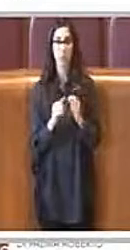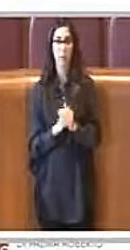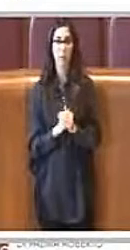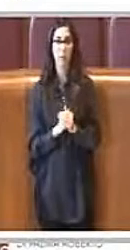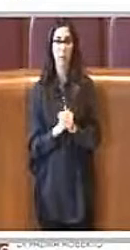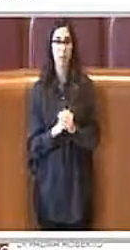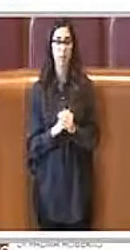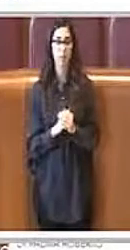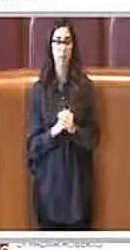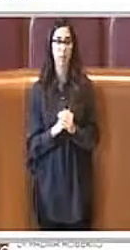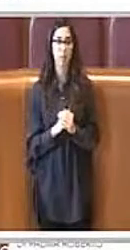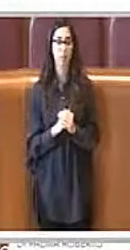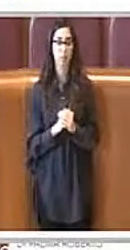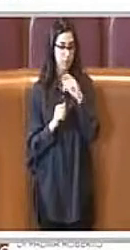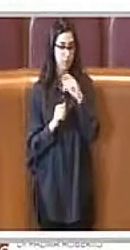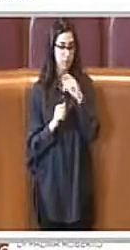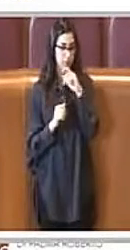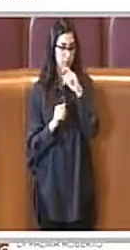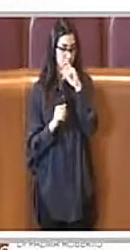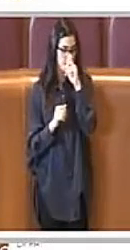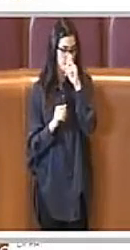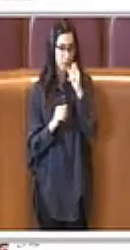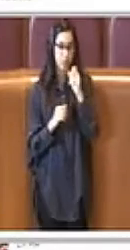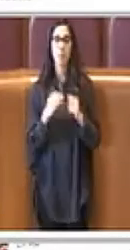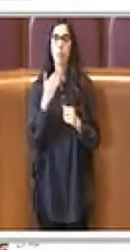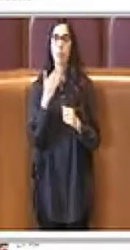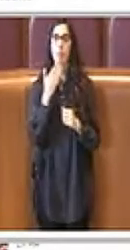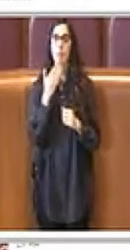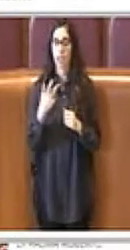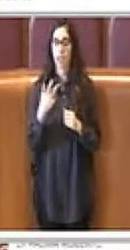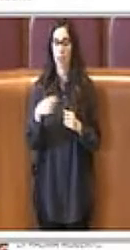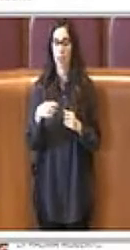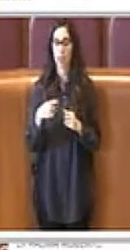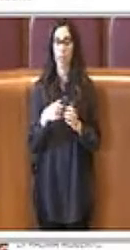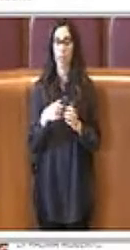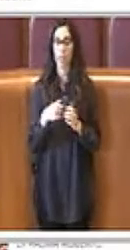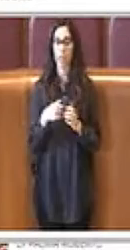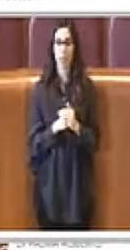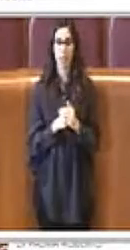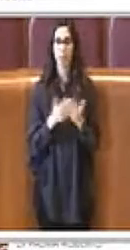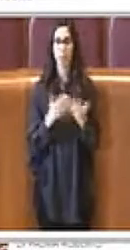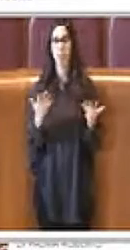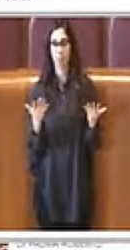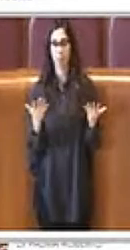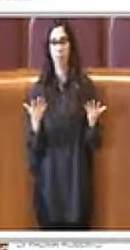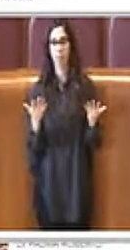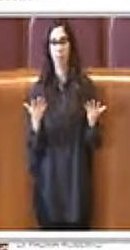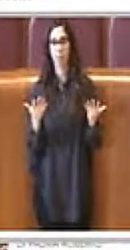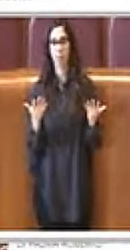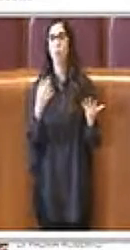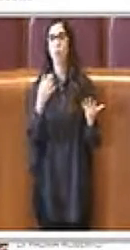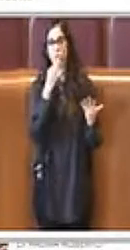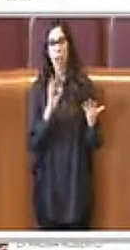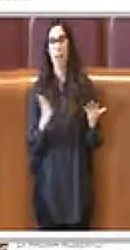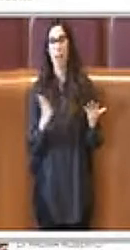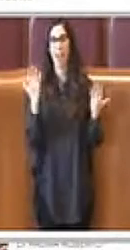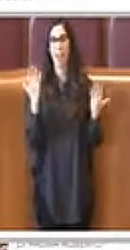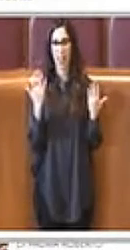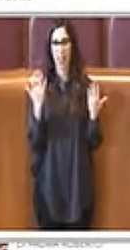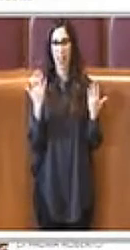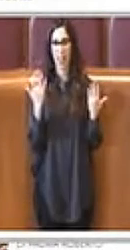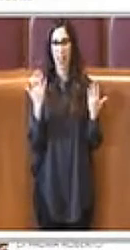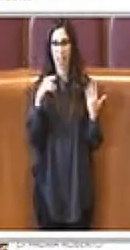Grazie Presidente, siamo arrivati al termine di questa lunga maratona Vado a